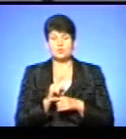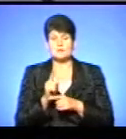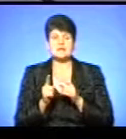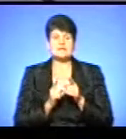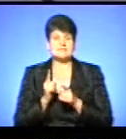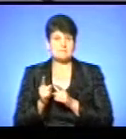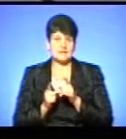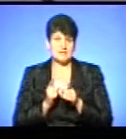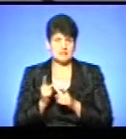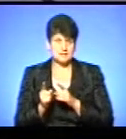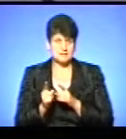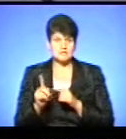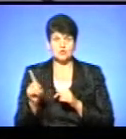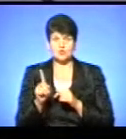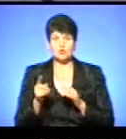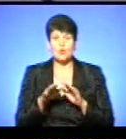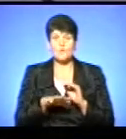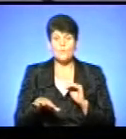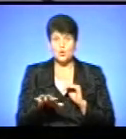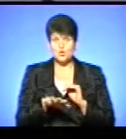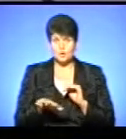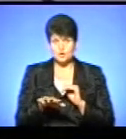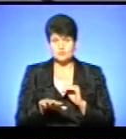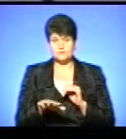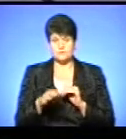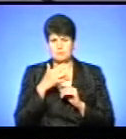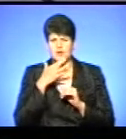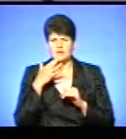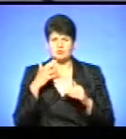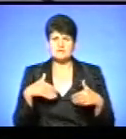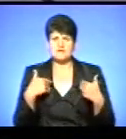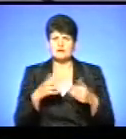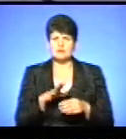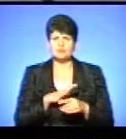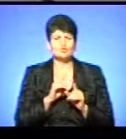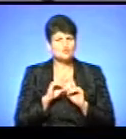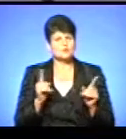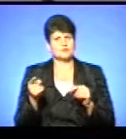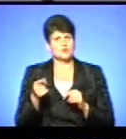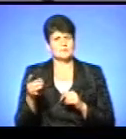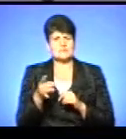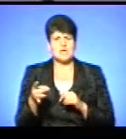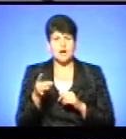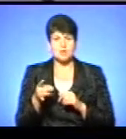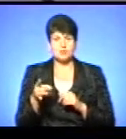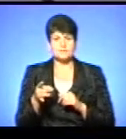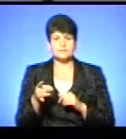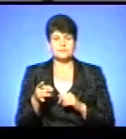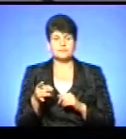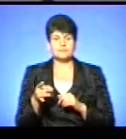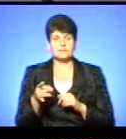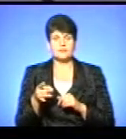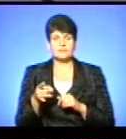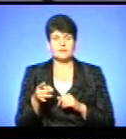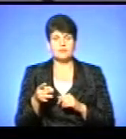щодо площі, це буде, тому що багато звернень було, особливо з Тернопільського району, тому що, зазвичай,